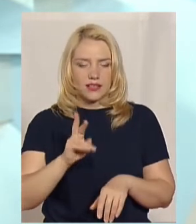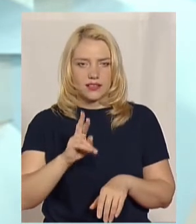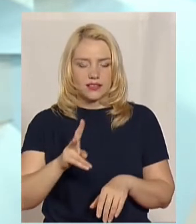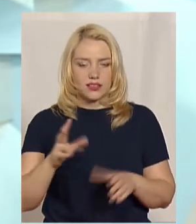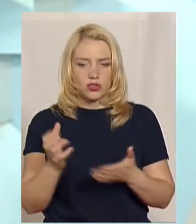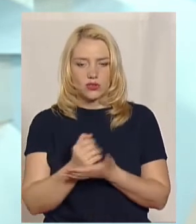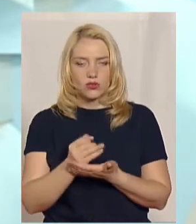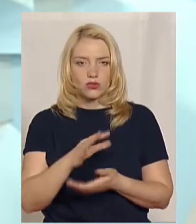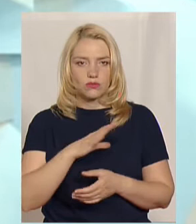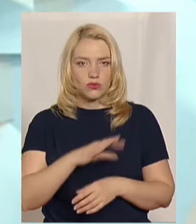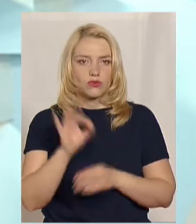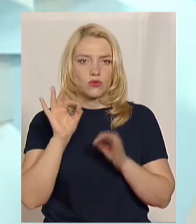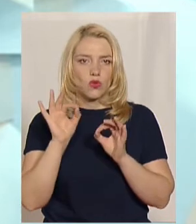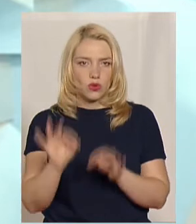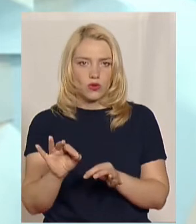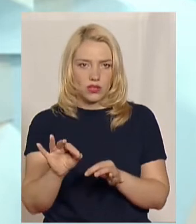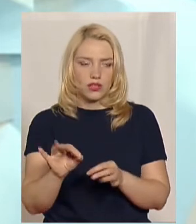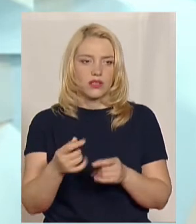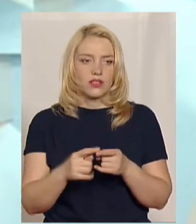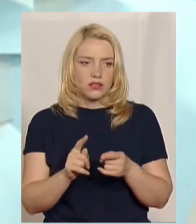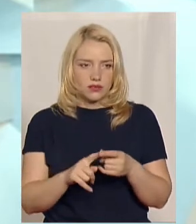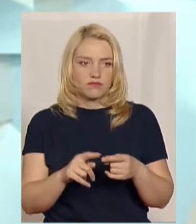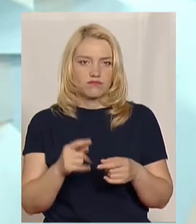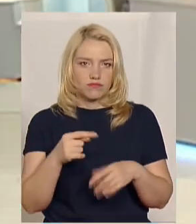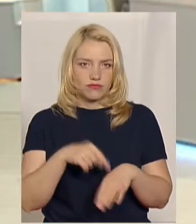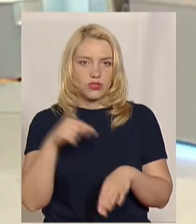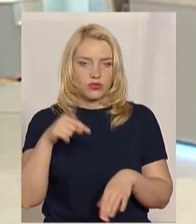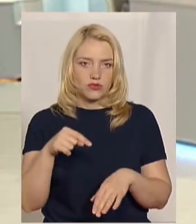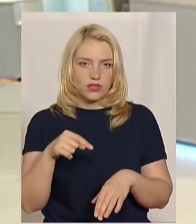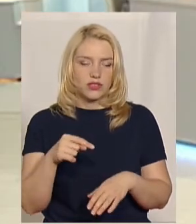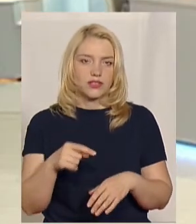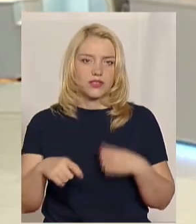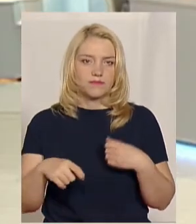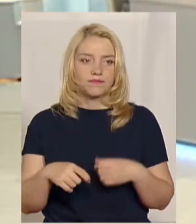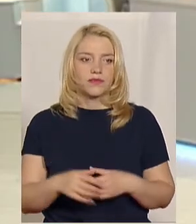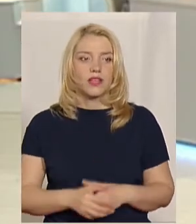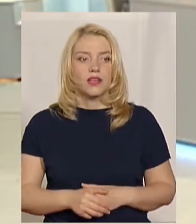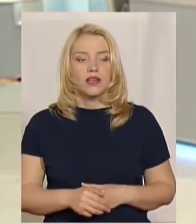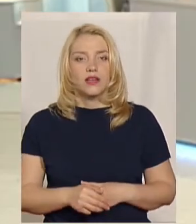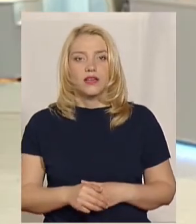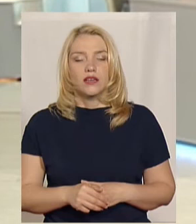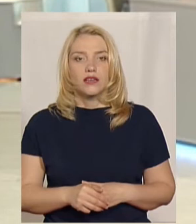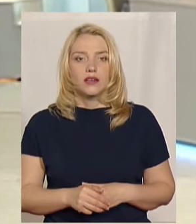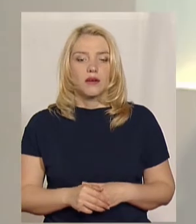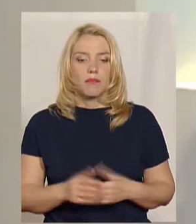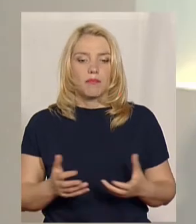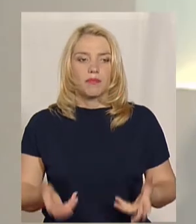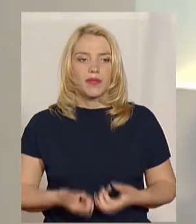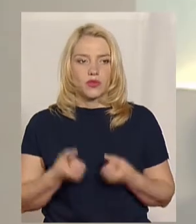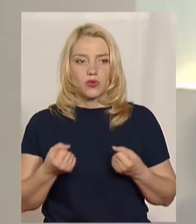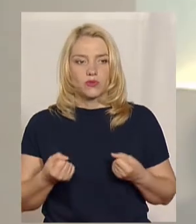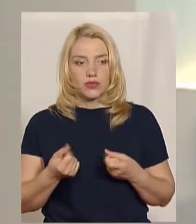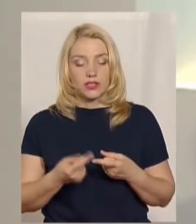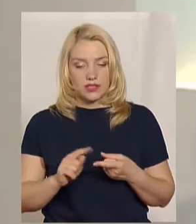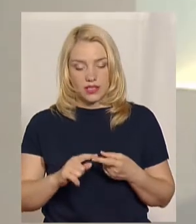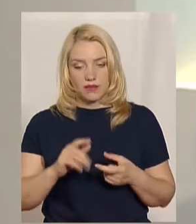було нуль, то трошки збиток був. А підтримує це власність